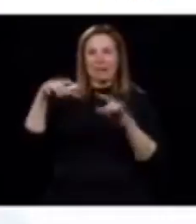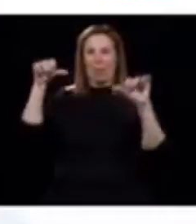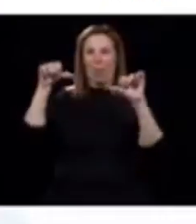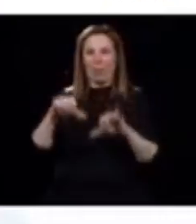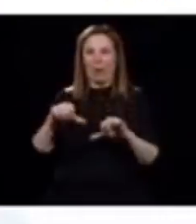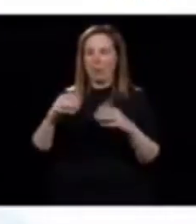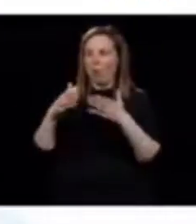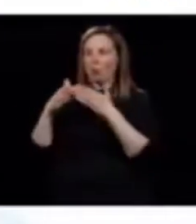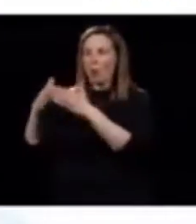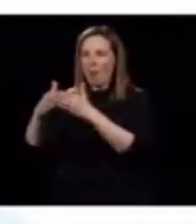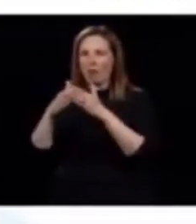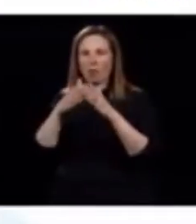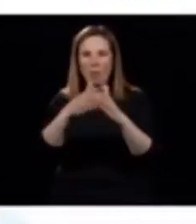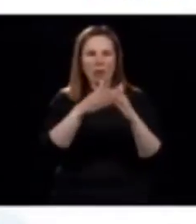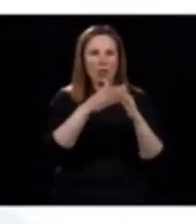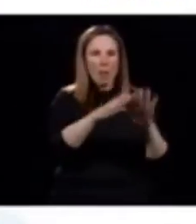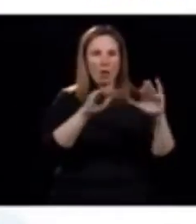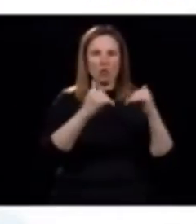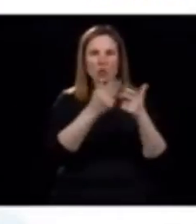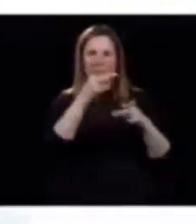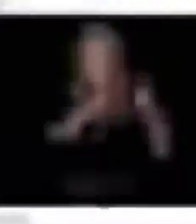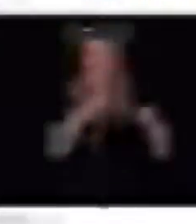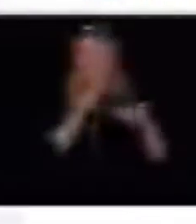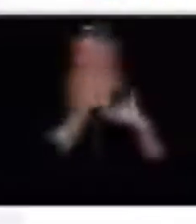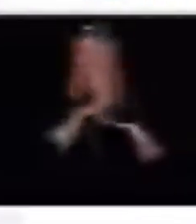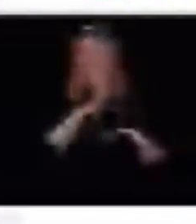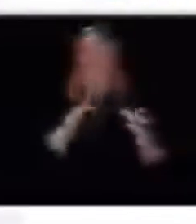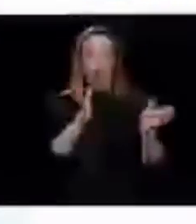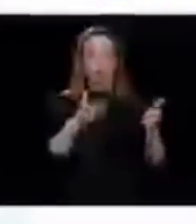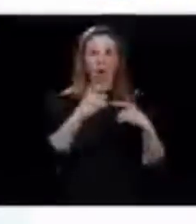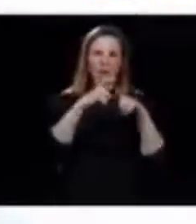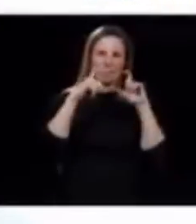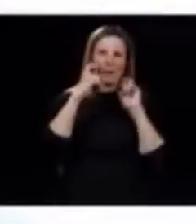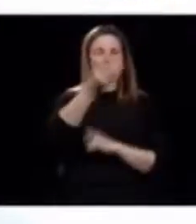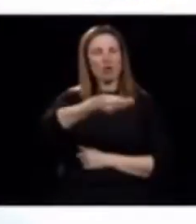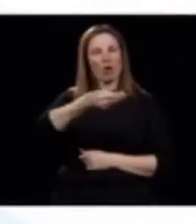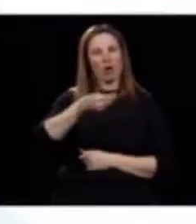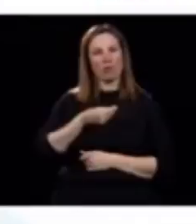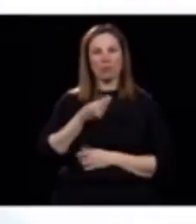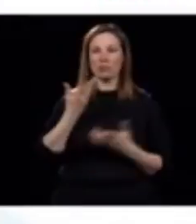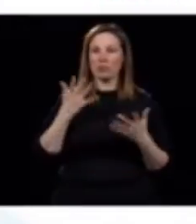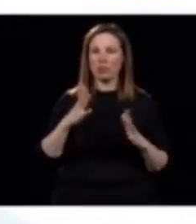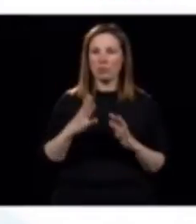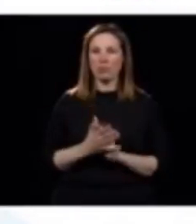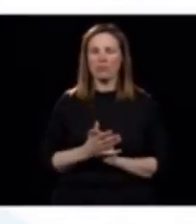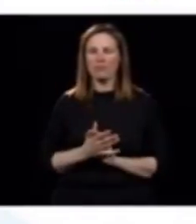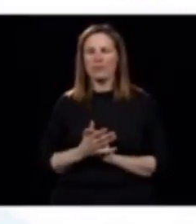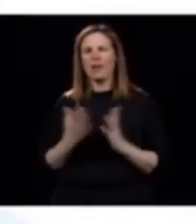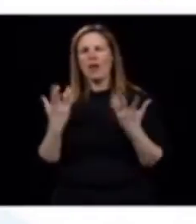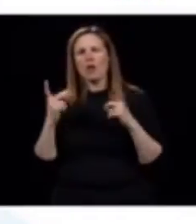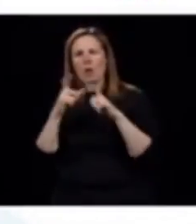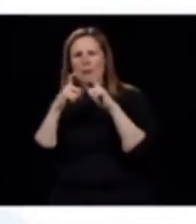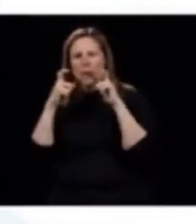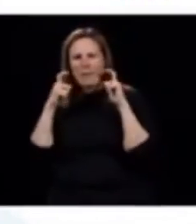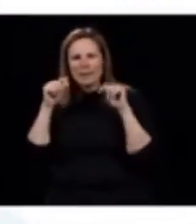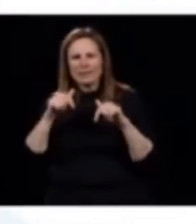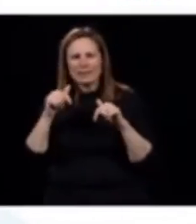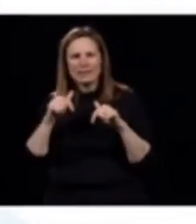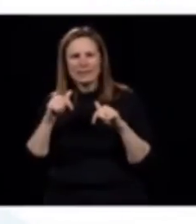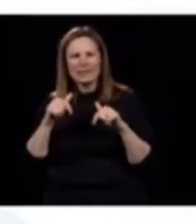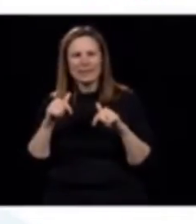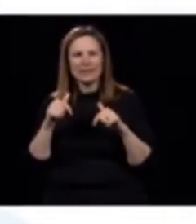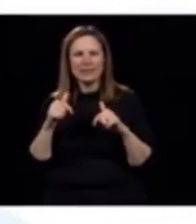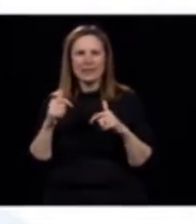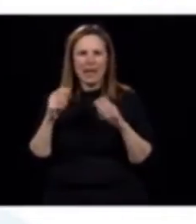on a tout rapatrié, ce qu'on était capable de rapatrier. Et est-ce que vous savez combien de masques comme ça vous avez ou vous